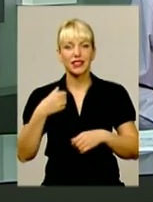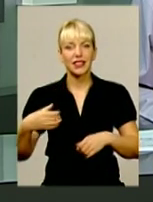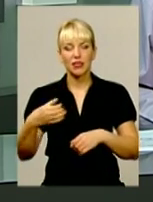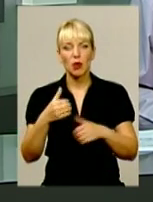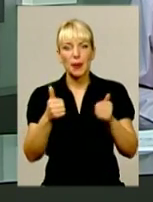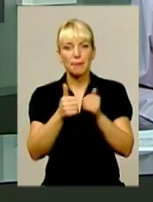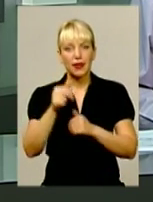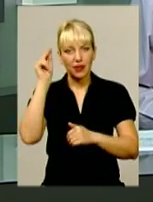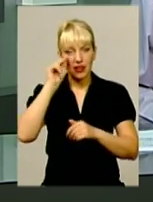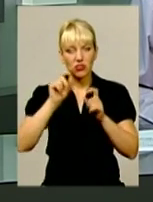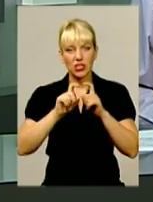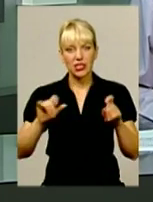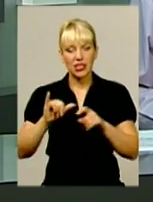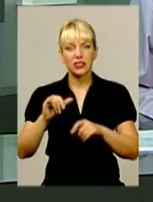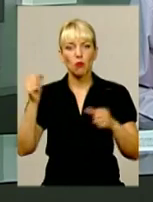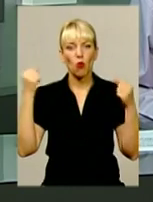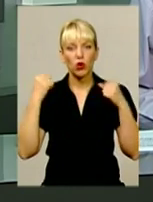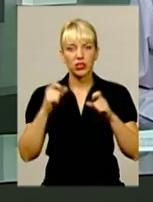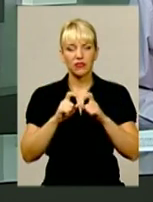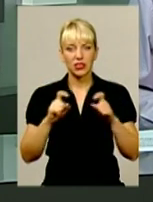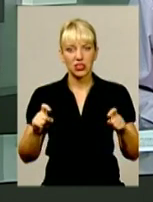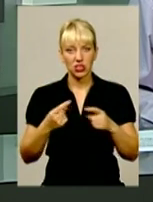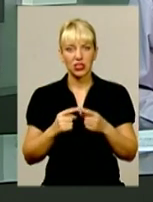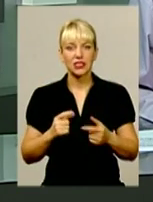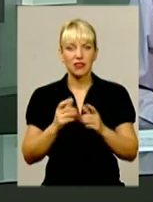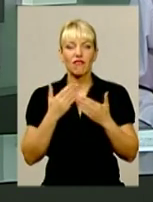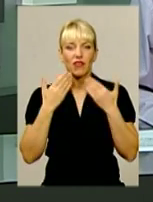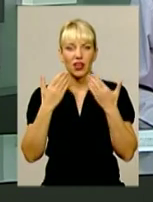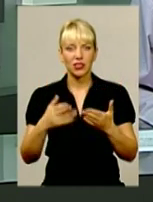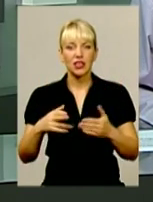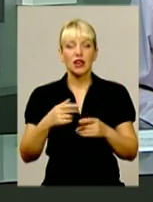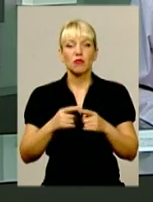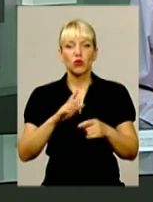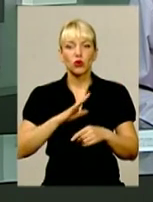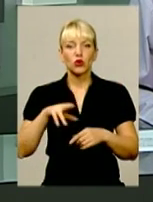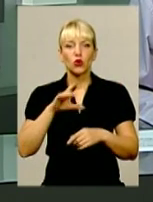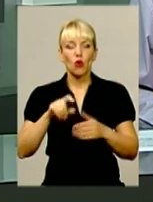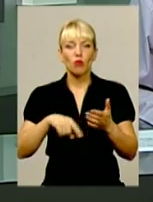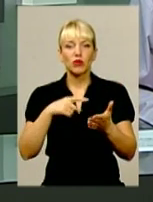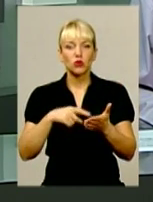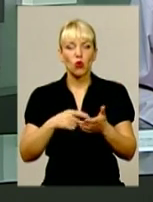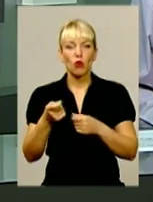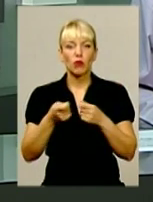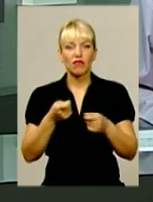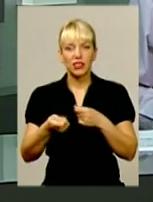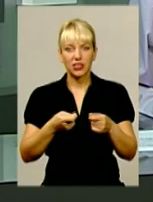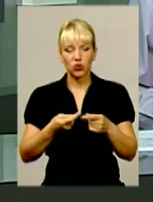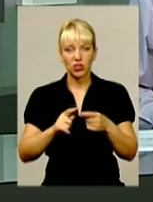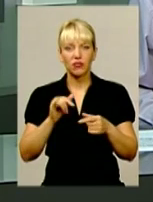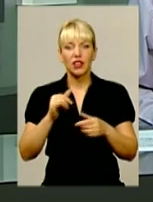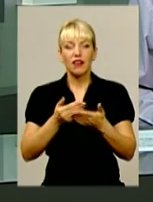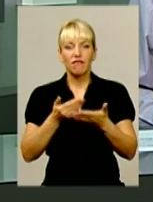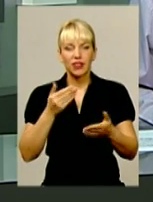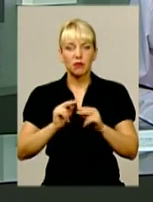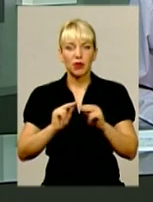навчальних закладів та спортивних шкіл. Відповідне звернення надійшло до міського управління торгівлі від педагогів та спортсменів. За